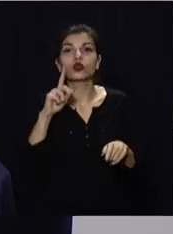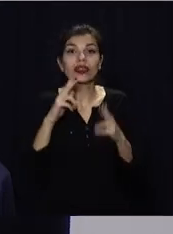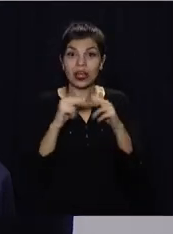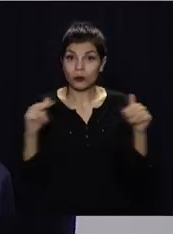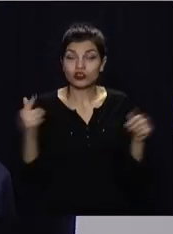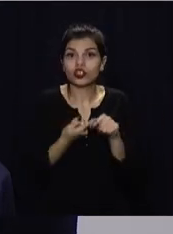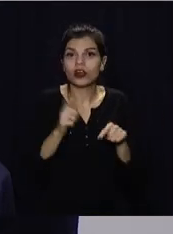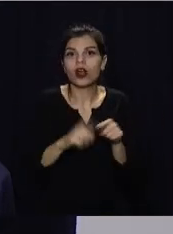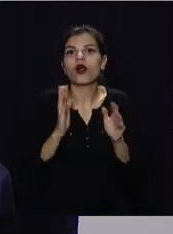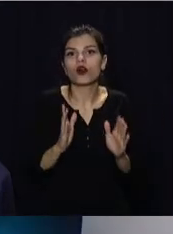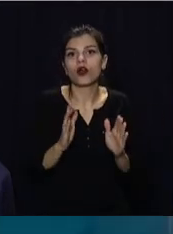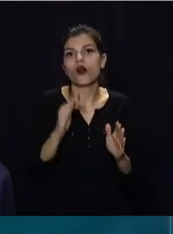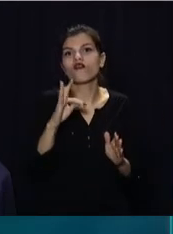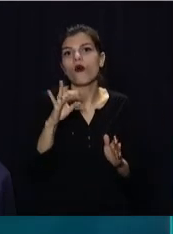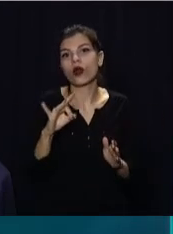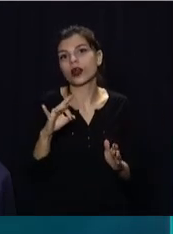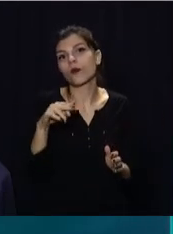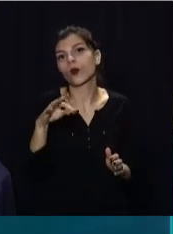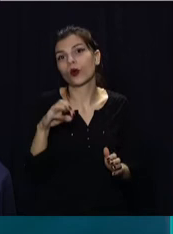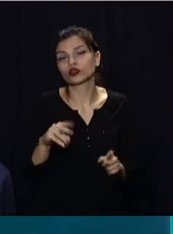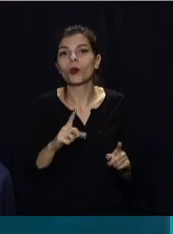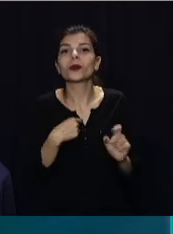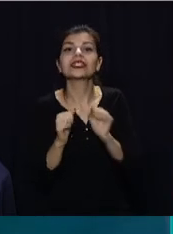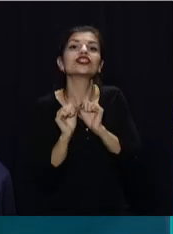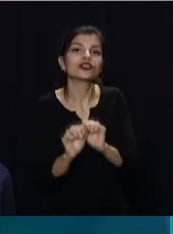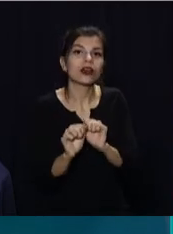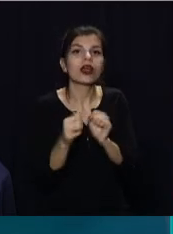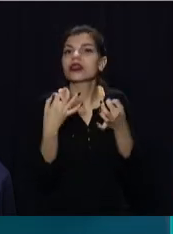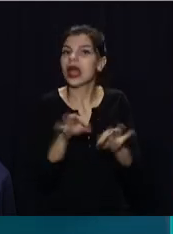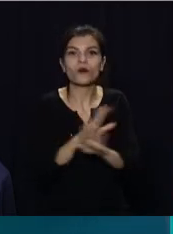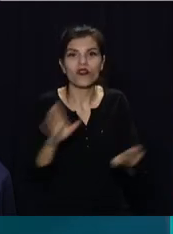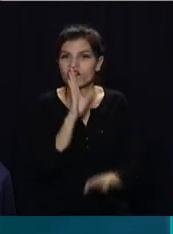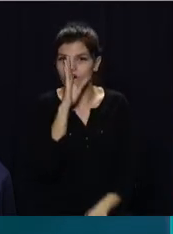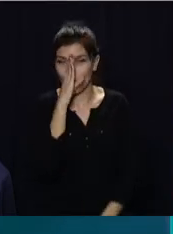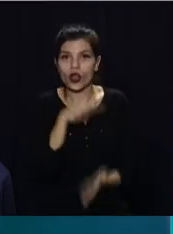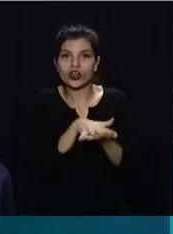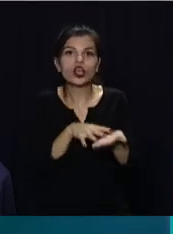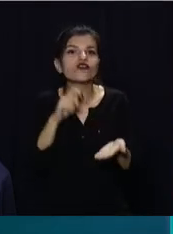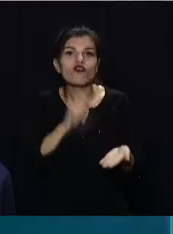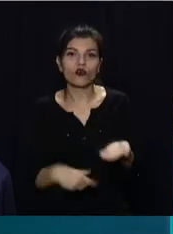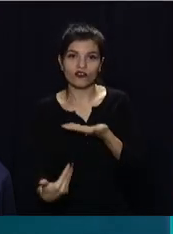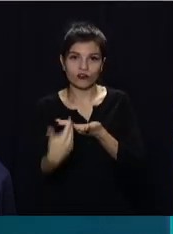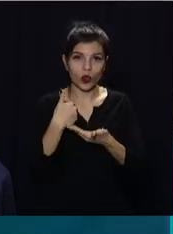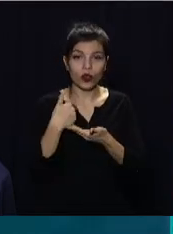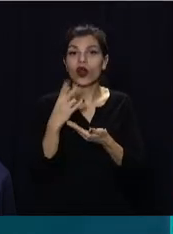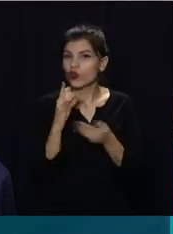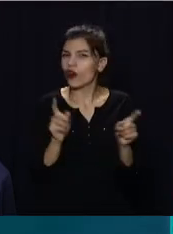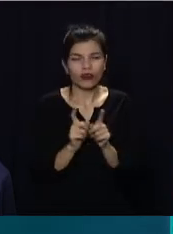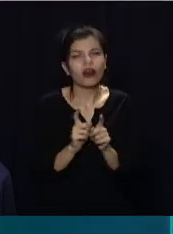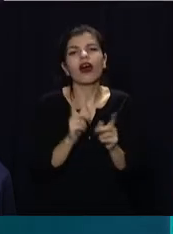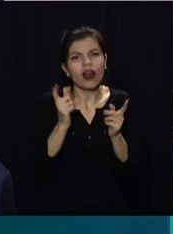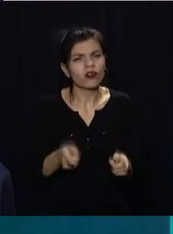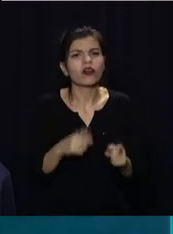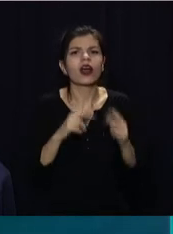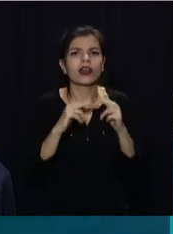Дніпропетровщина – це лише форпост, що ми захистили, не пустили ворога далі в Україну. Але насправді